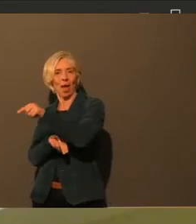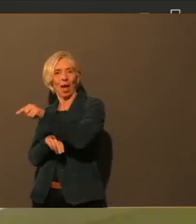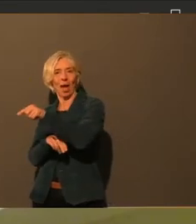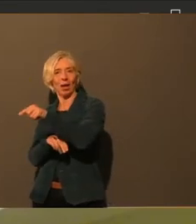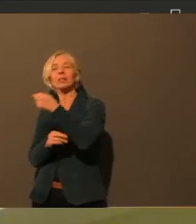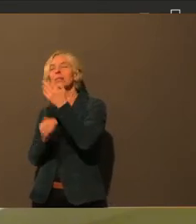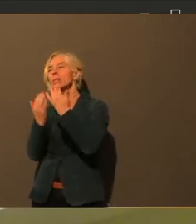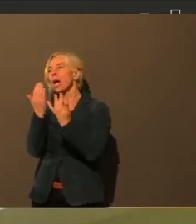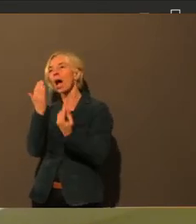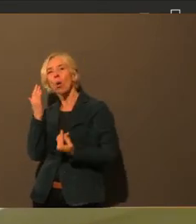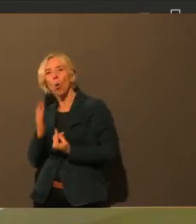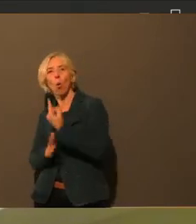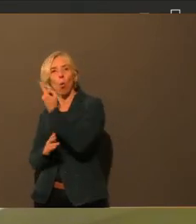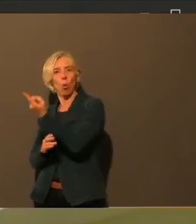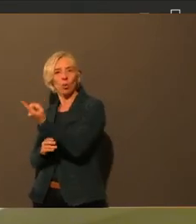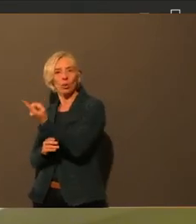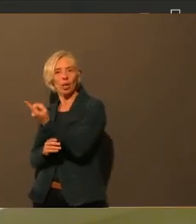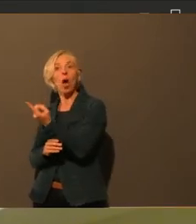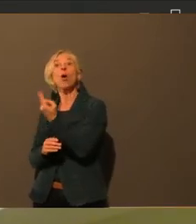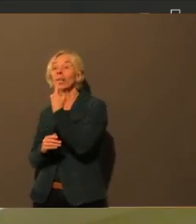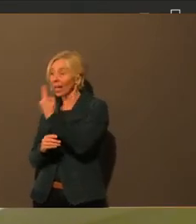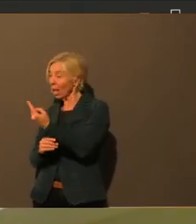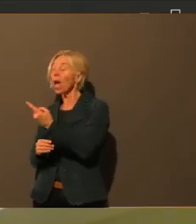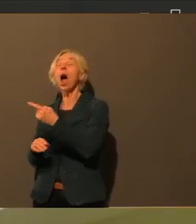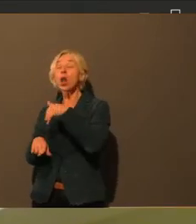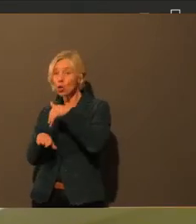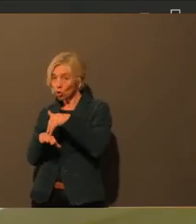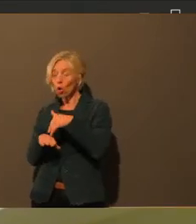auch in dem Bereich Präsenzunterricht hochzuhalten.